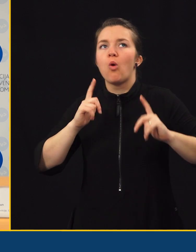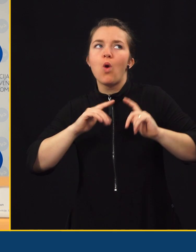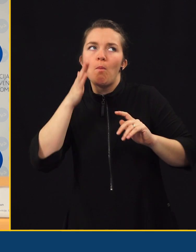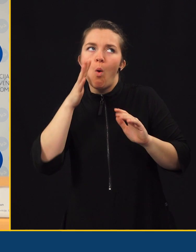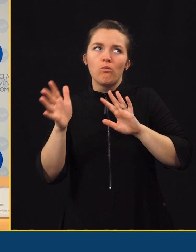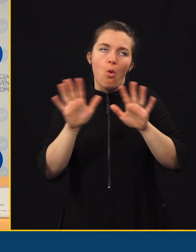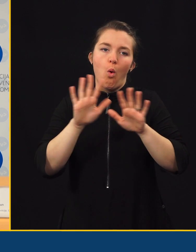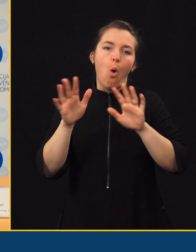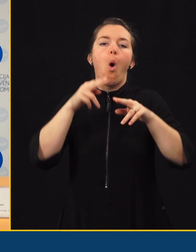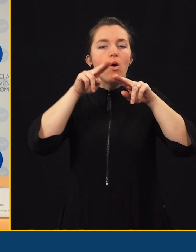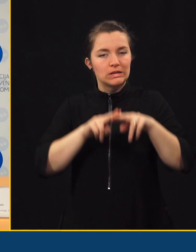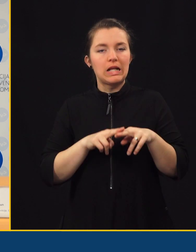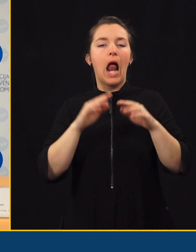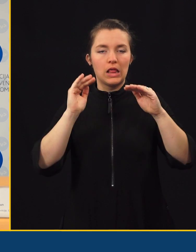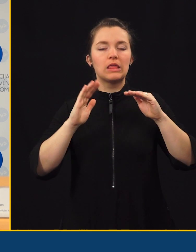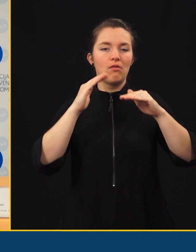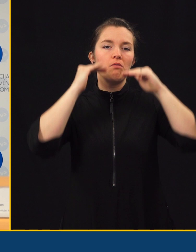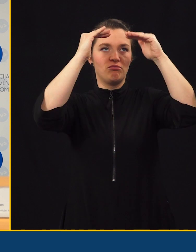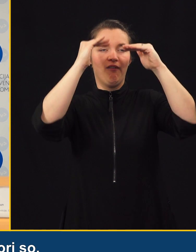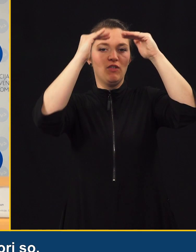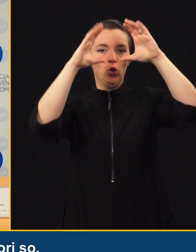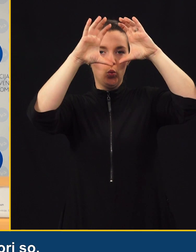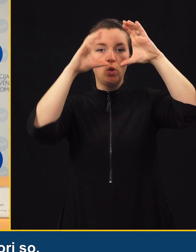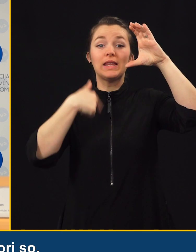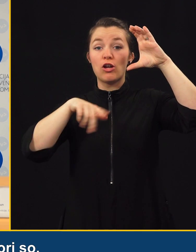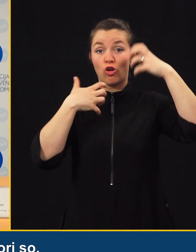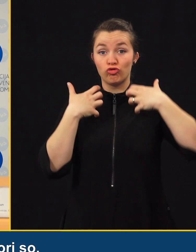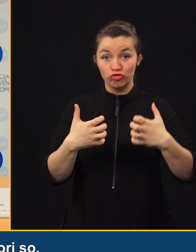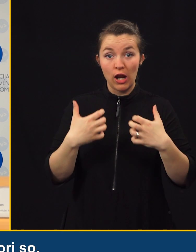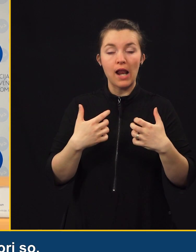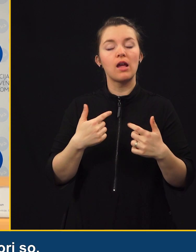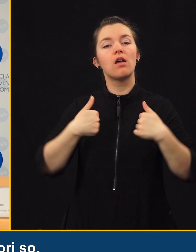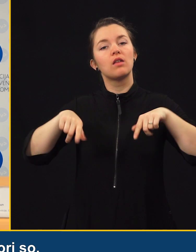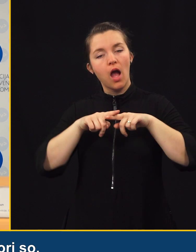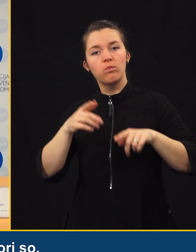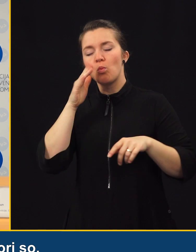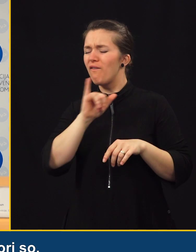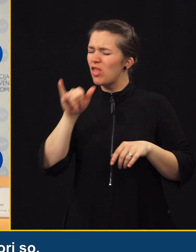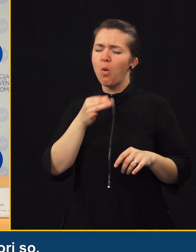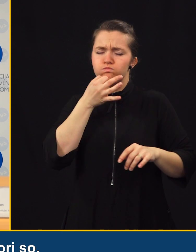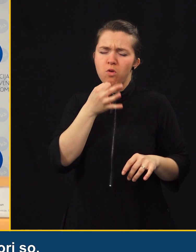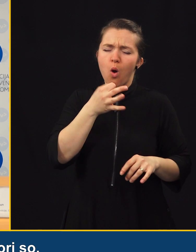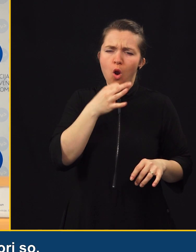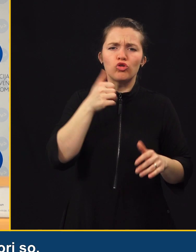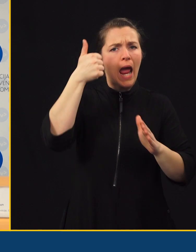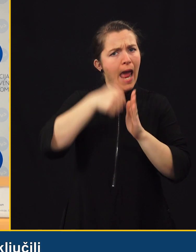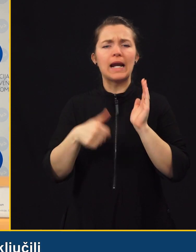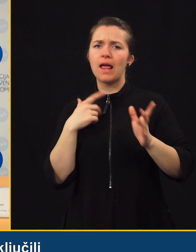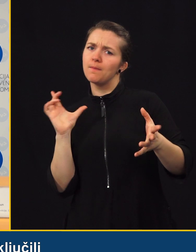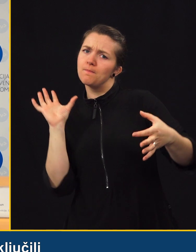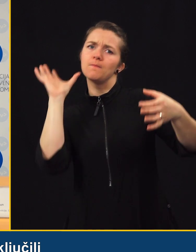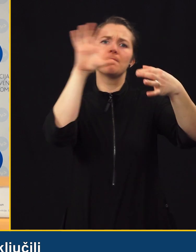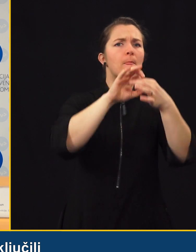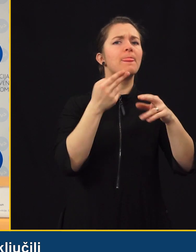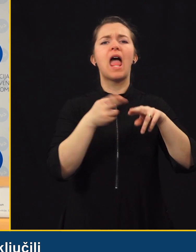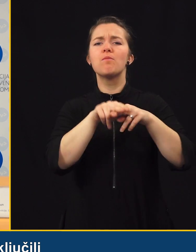Pričakujemo, da bomo ostali v tej prvi polovici in seveda naša želja in naši napori so, da bomo vedno boljši in da bomo se enkrat